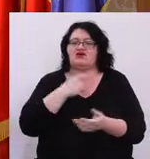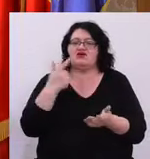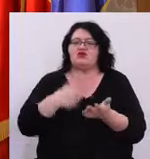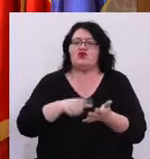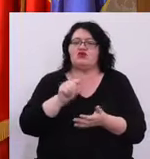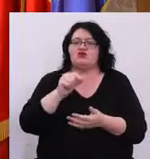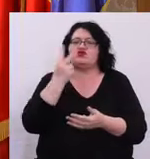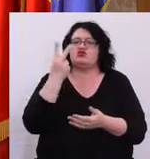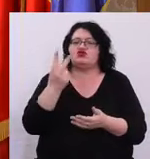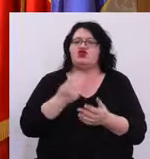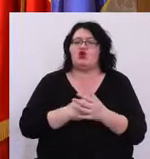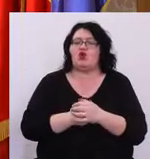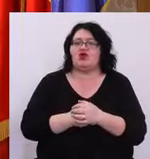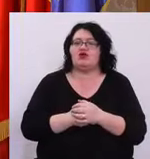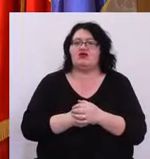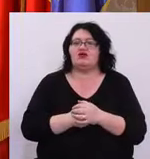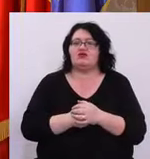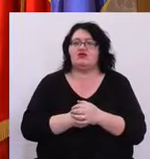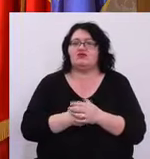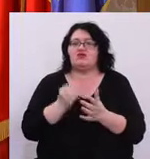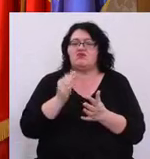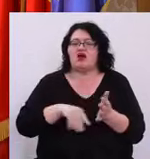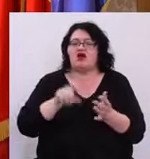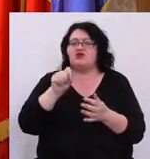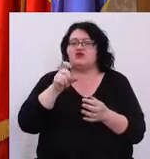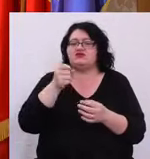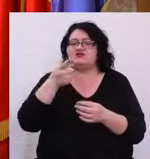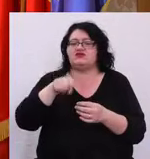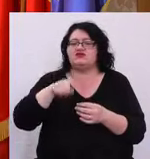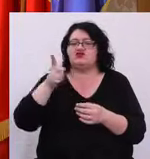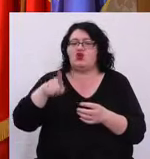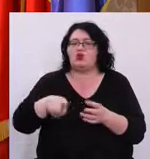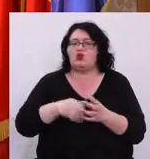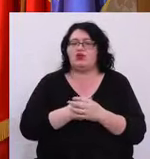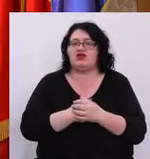2022 Deci încă 12 luni